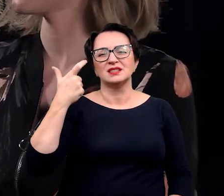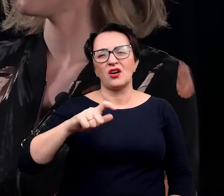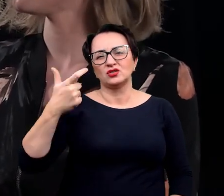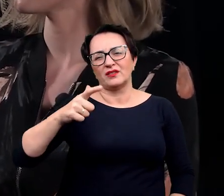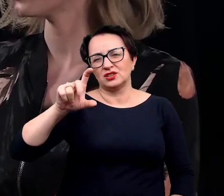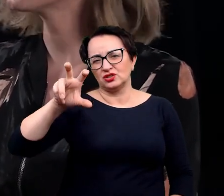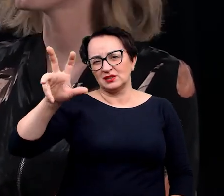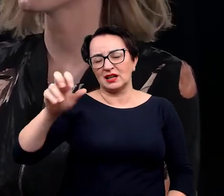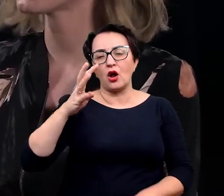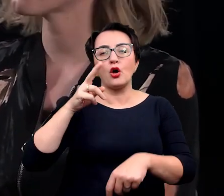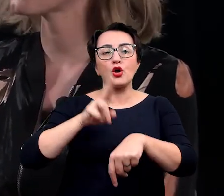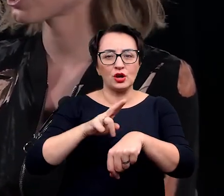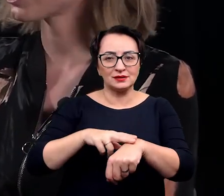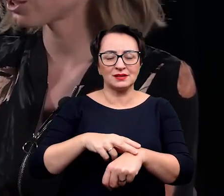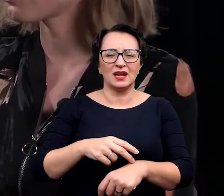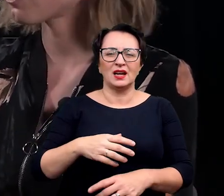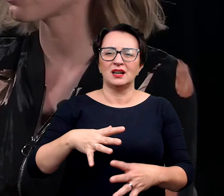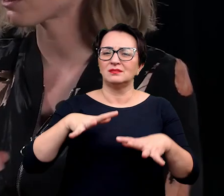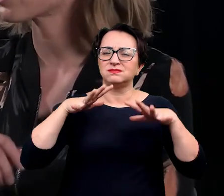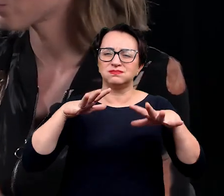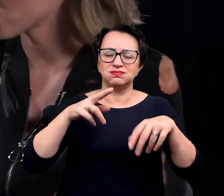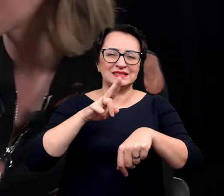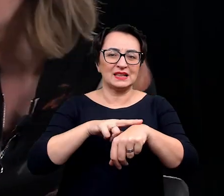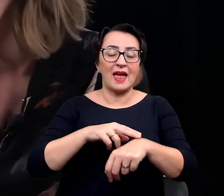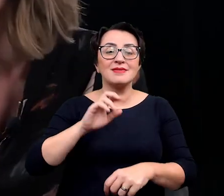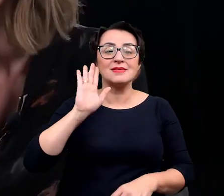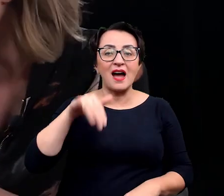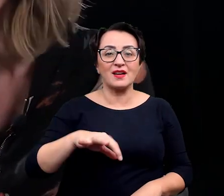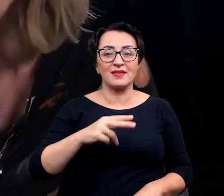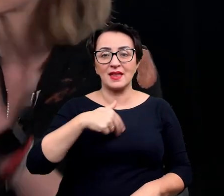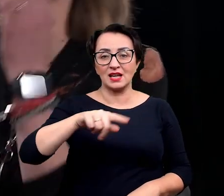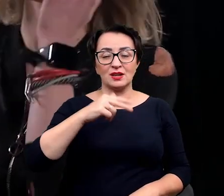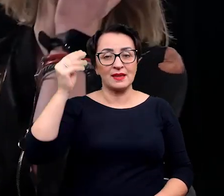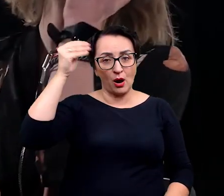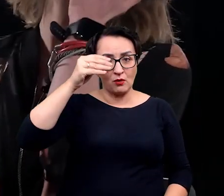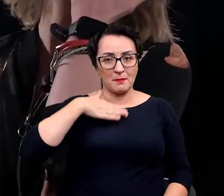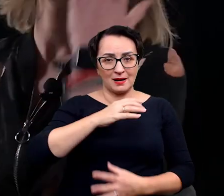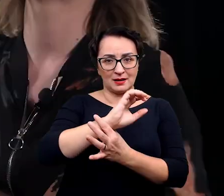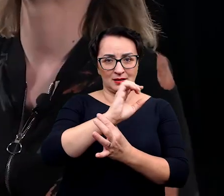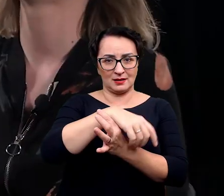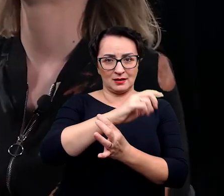zdjęć. Do tego stopnia, że nasi naukowcy mają zespół cieśni nadgarstka od klikania myszką.